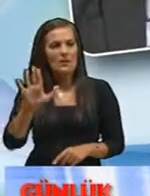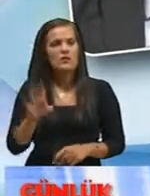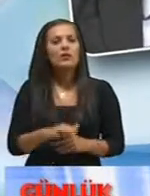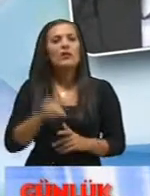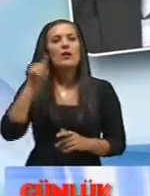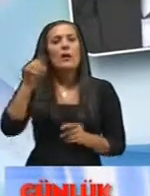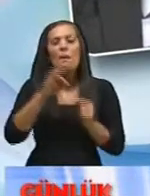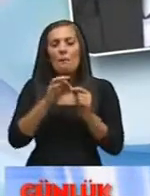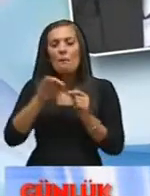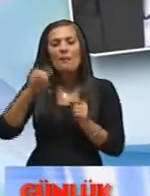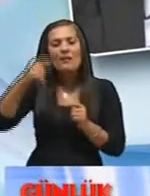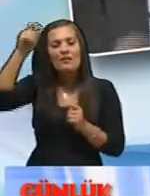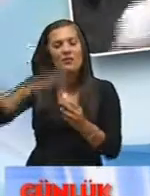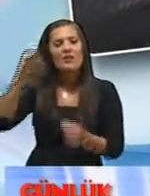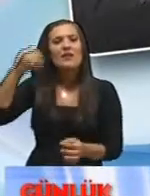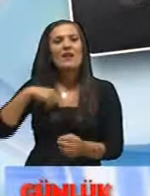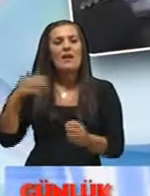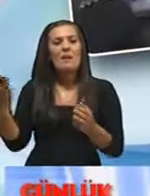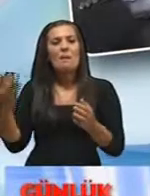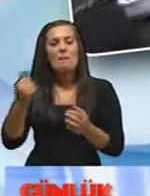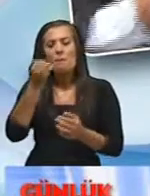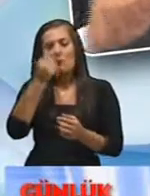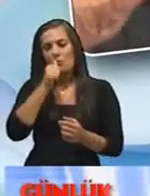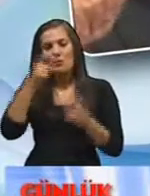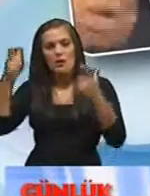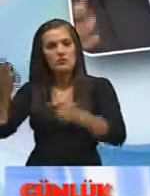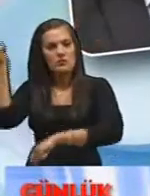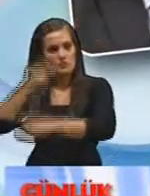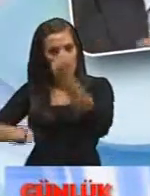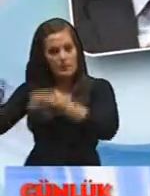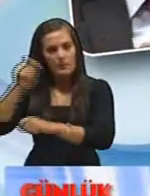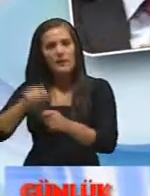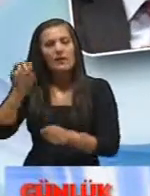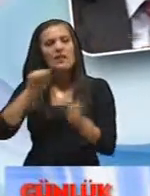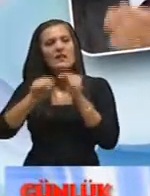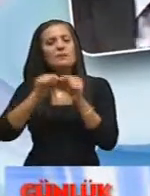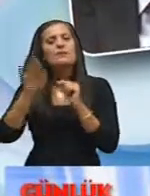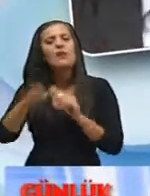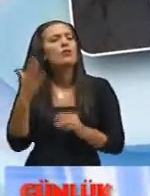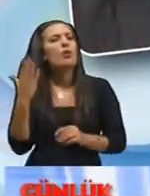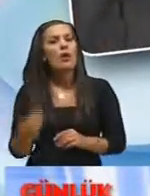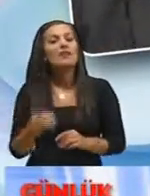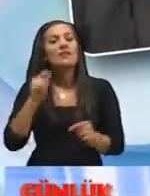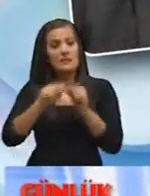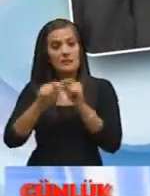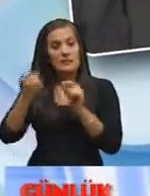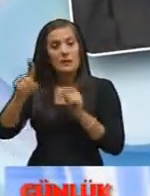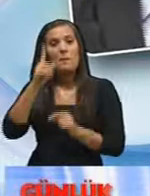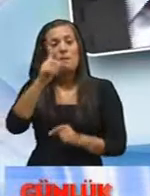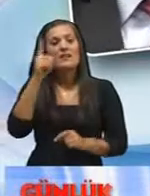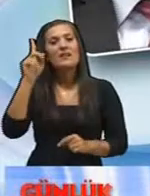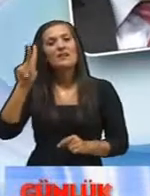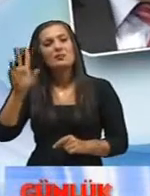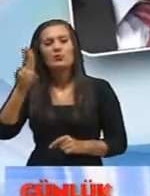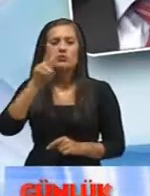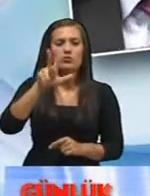milyon metre küplük rezerv hacmiyle baraj yapılıyor. Eee Kıbrıs ayağını oldu. Kıbrıs ayağını da bir 23 Mart